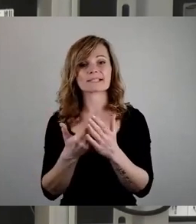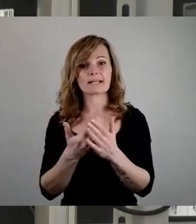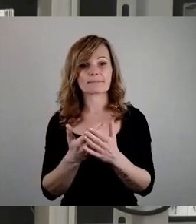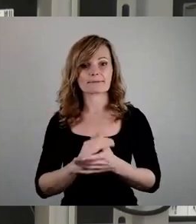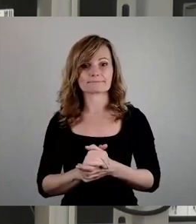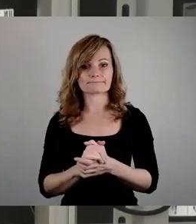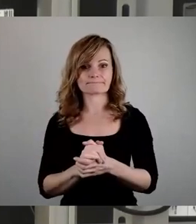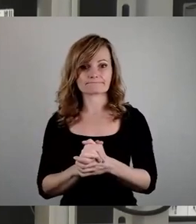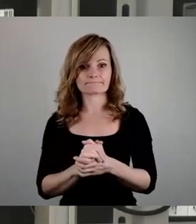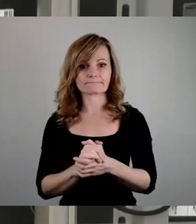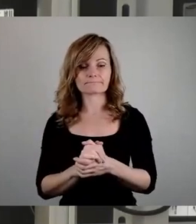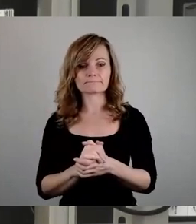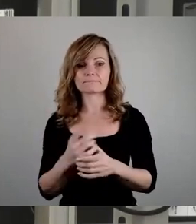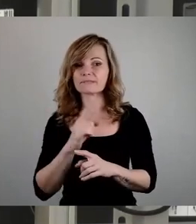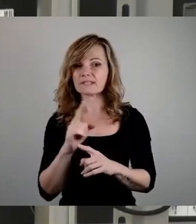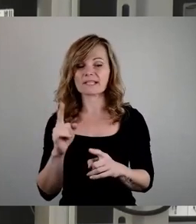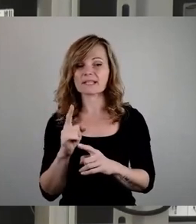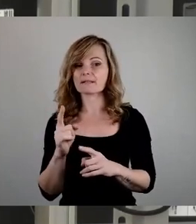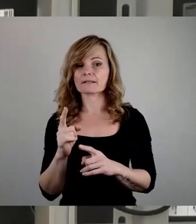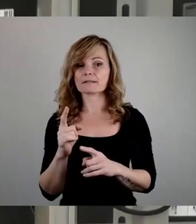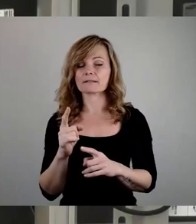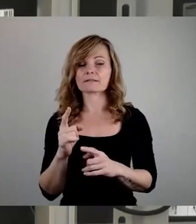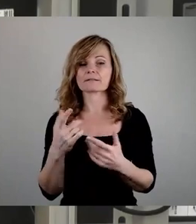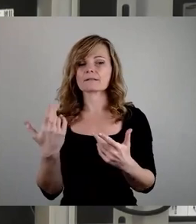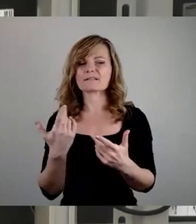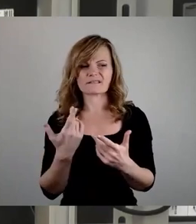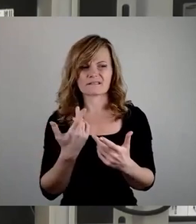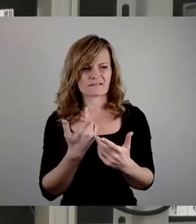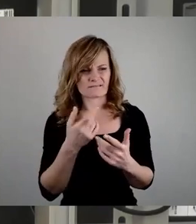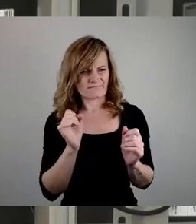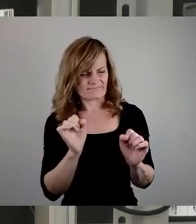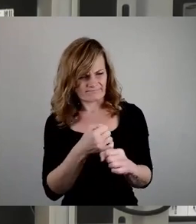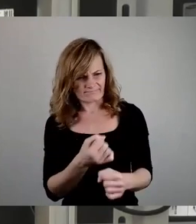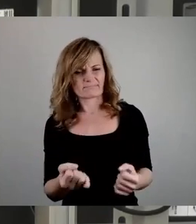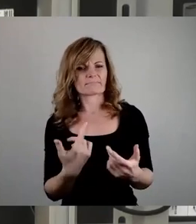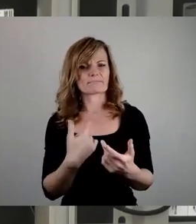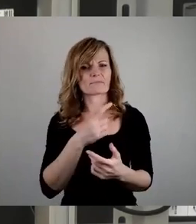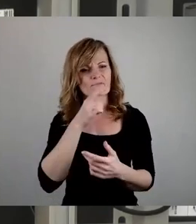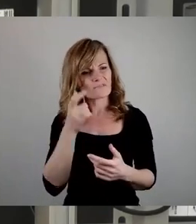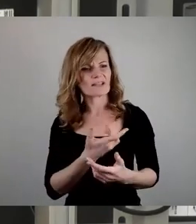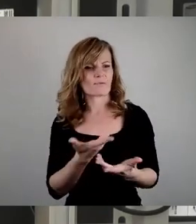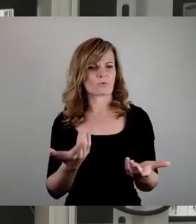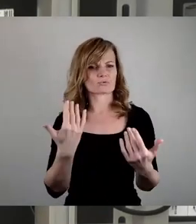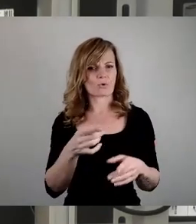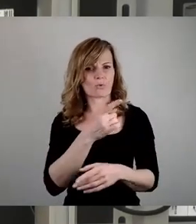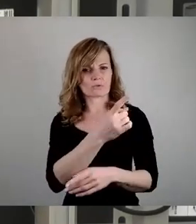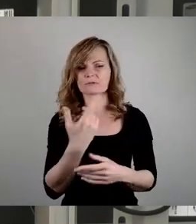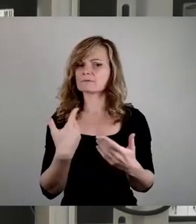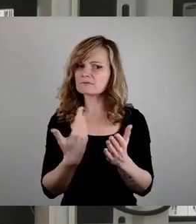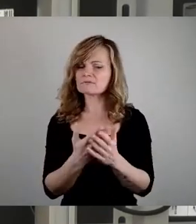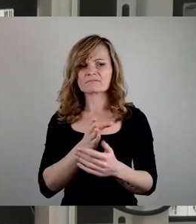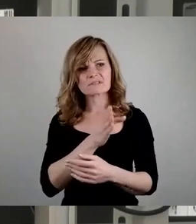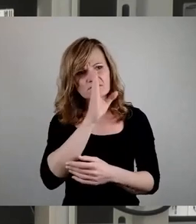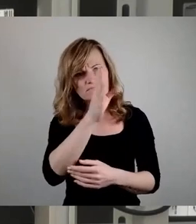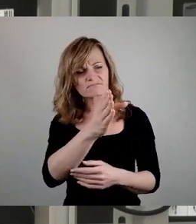Insofern finde ich es nicht nur unredlich, sondern wirklich unverantwortlich, in welche Richtung sich die CDU-Fraktion